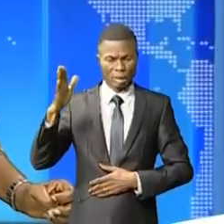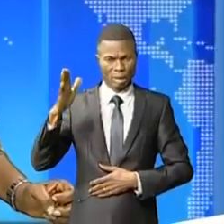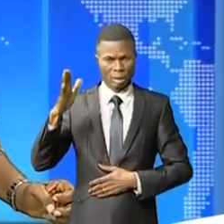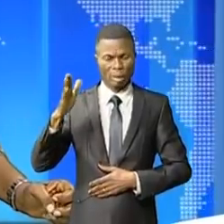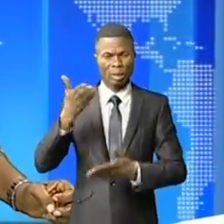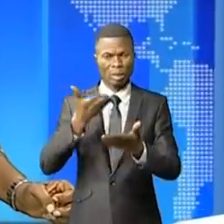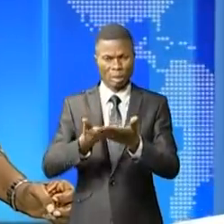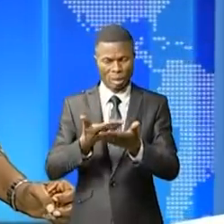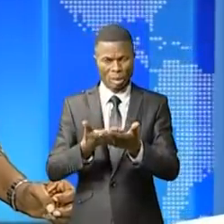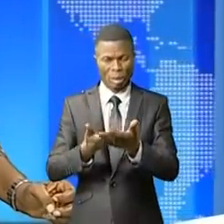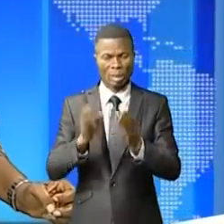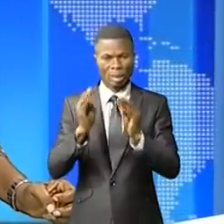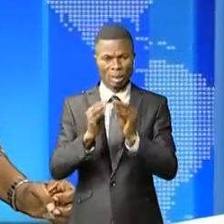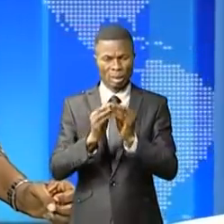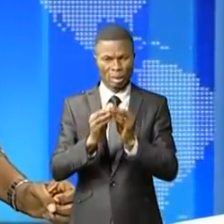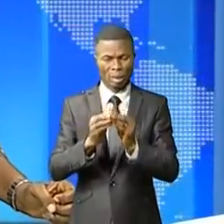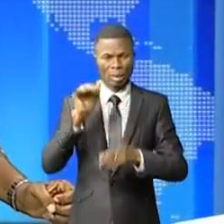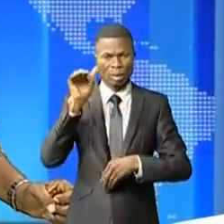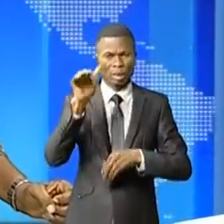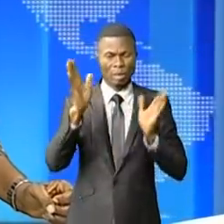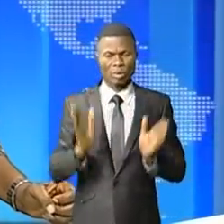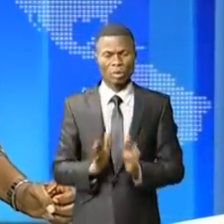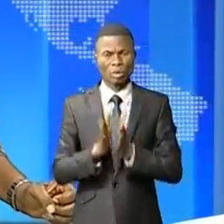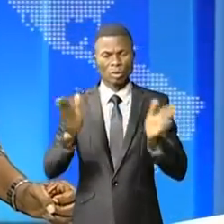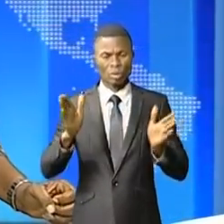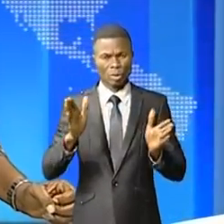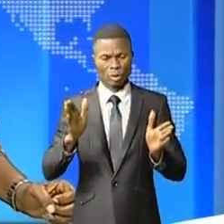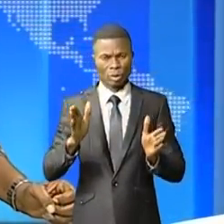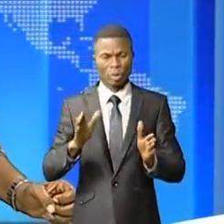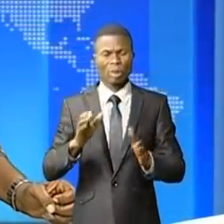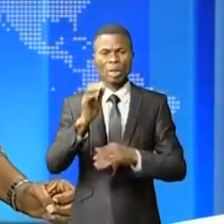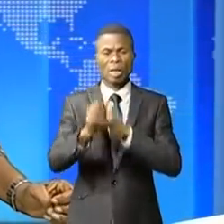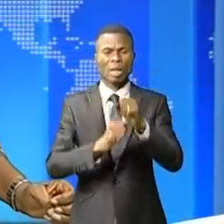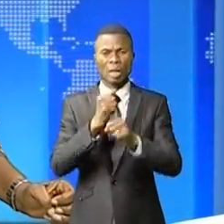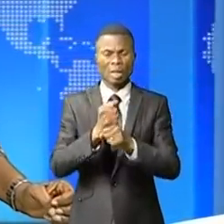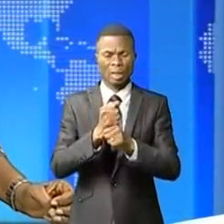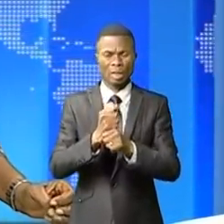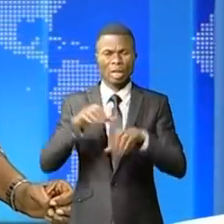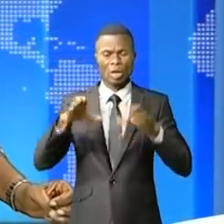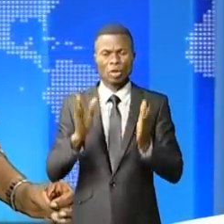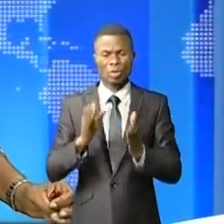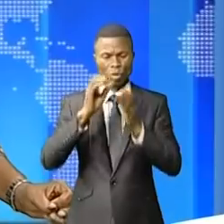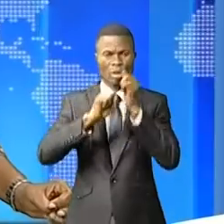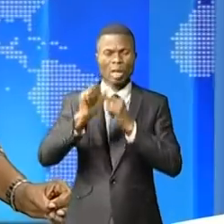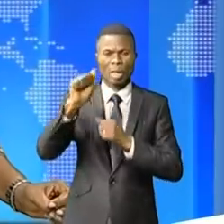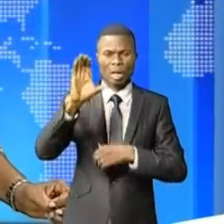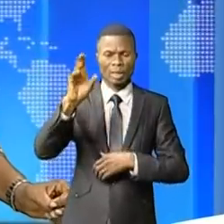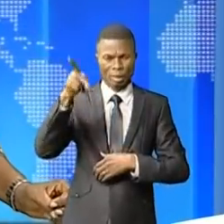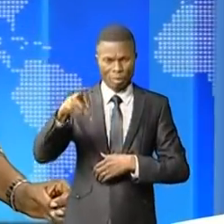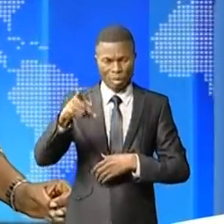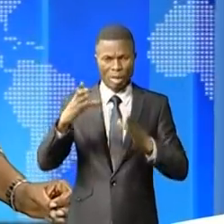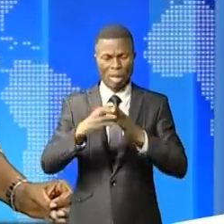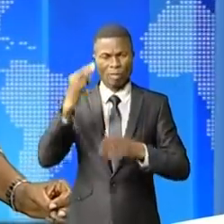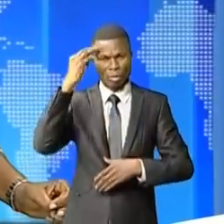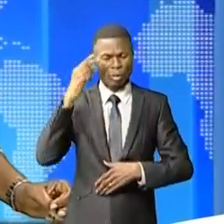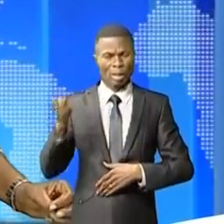au menu des échanges entre le directeur général de l'agence congolaise pour la promotion et la culture avec le